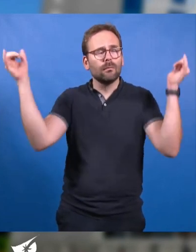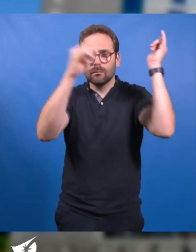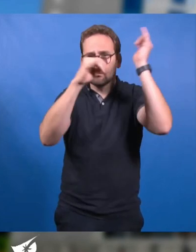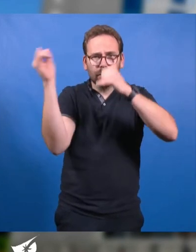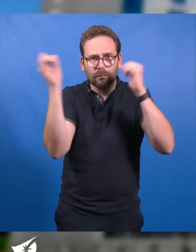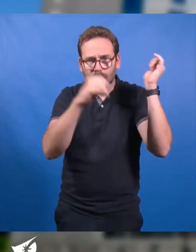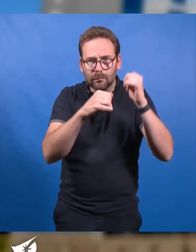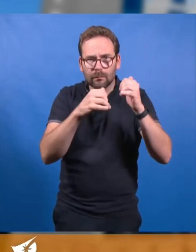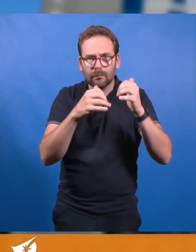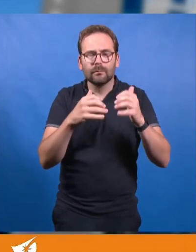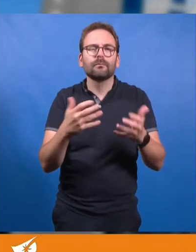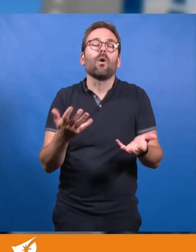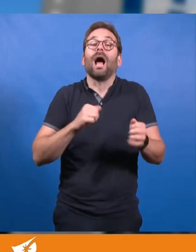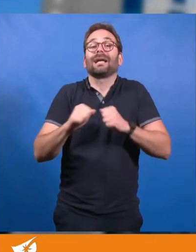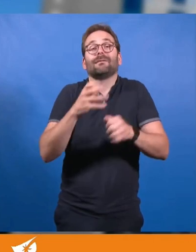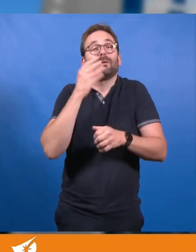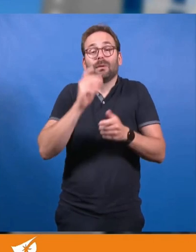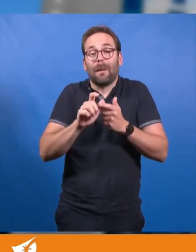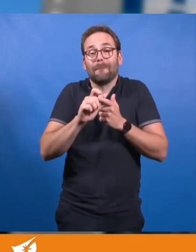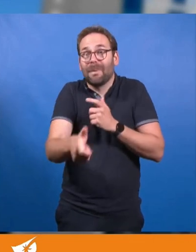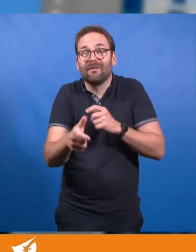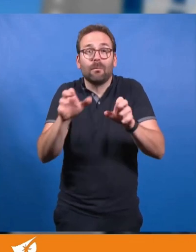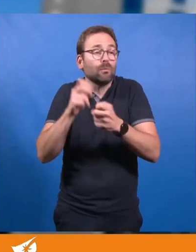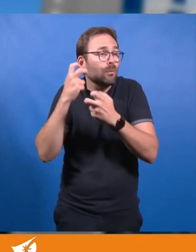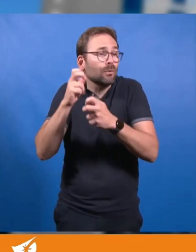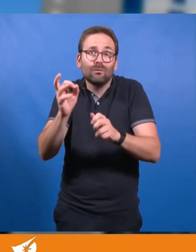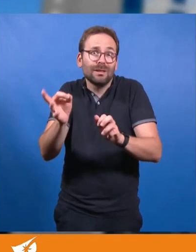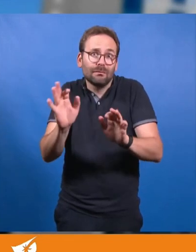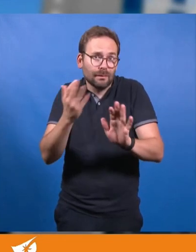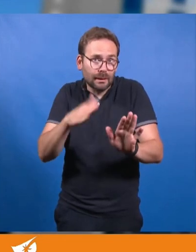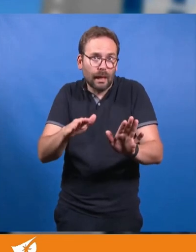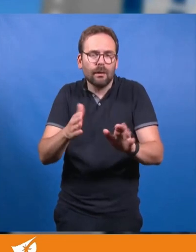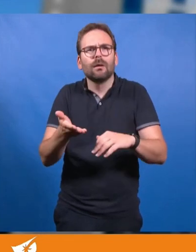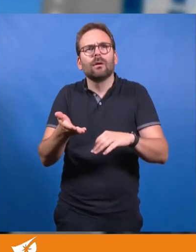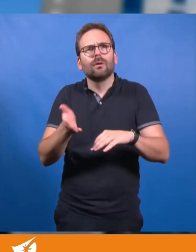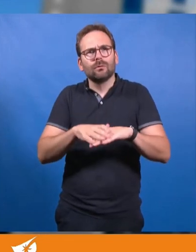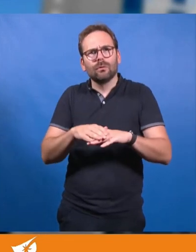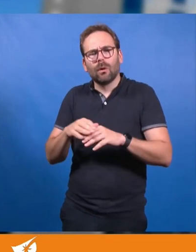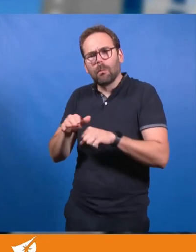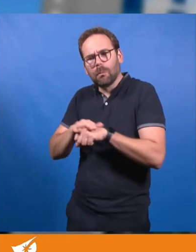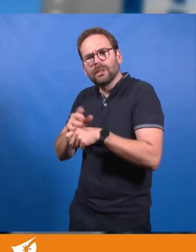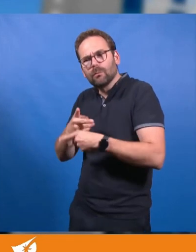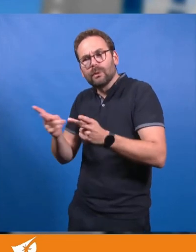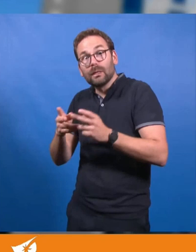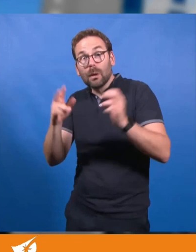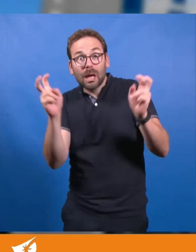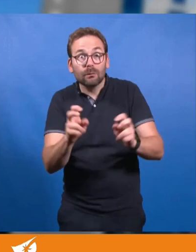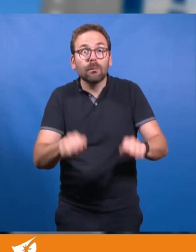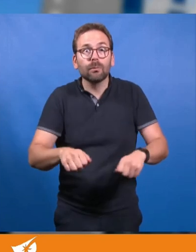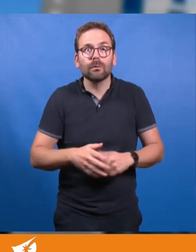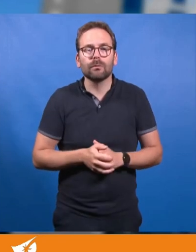Si toute activité humaine a aussi pour résultat la production de décibels, à travers nos politiques publiques, nous pouvons les réduire.